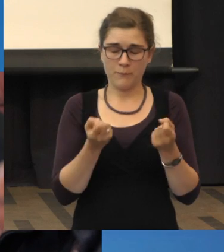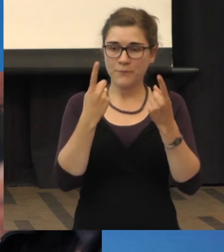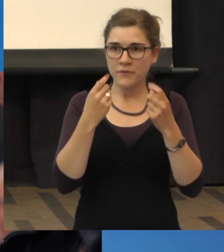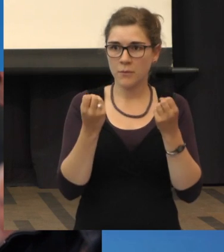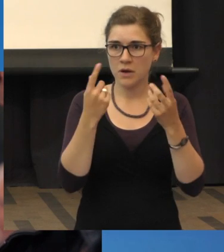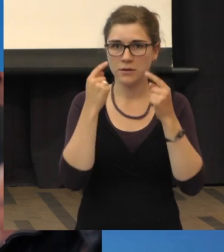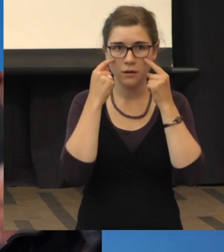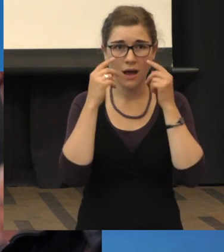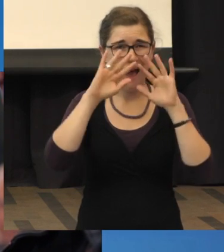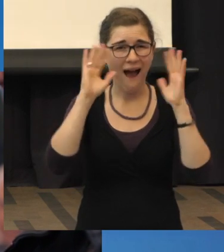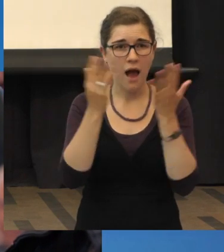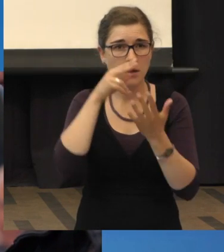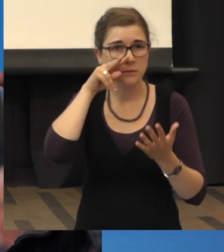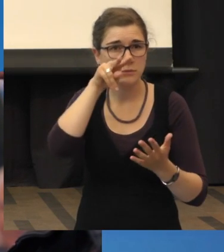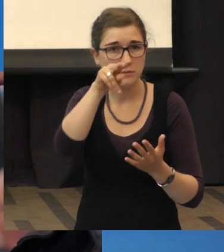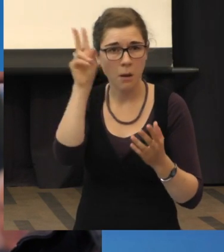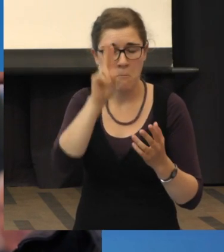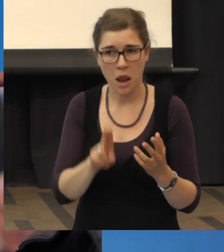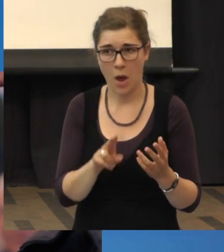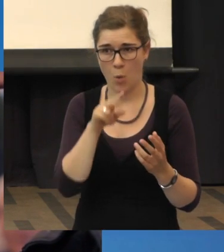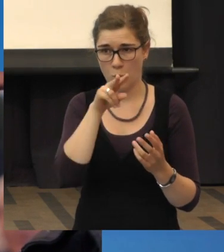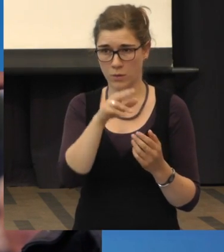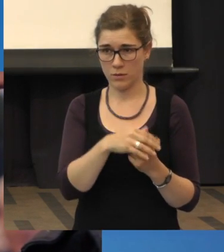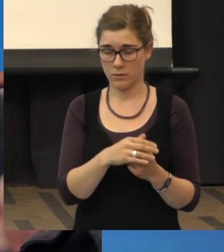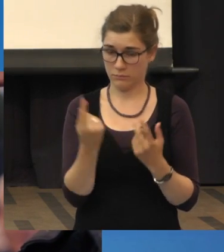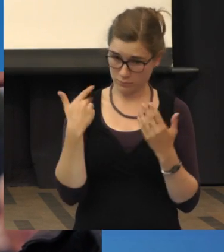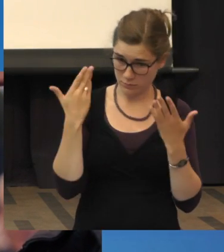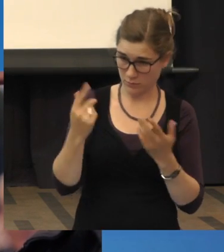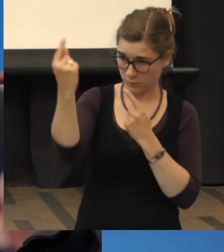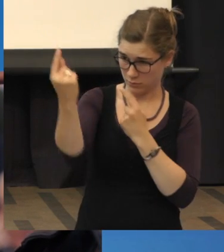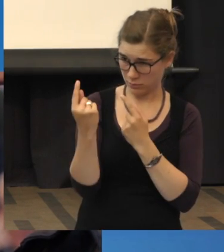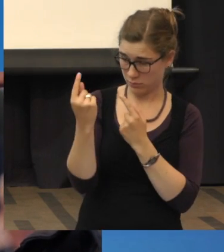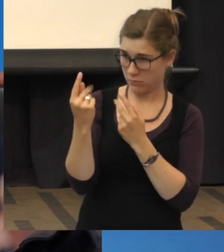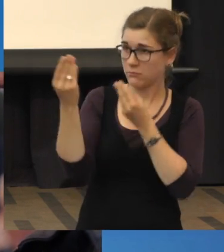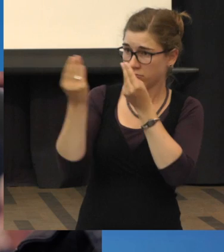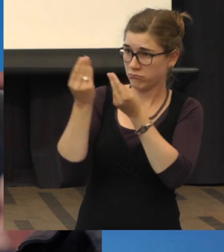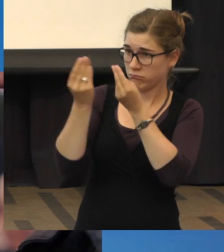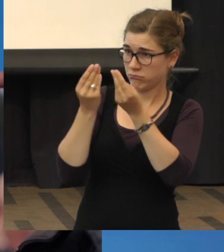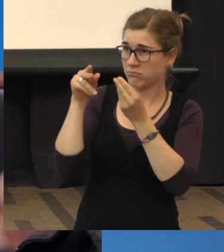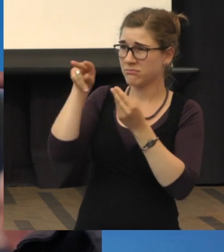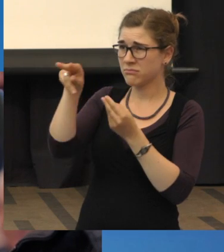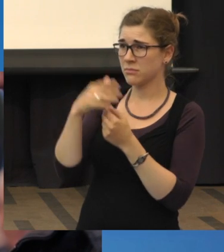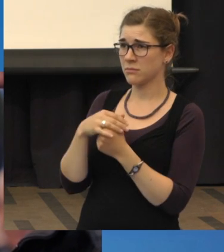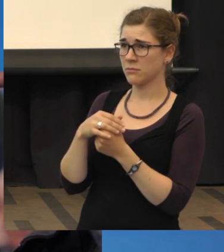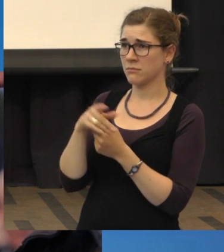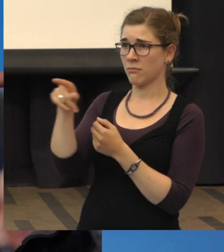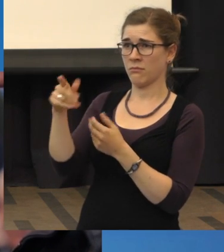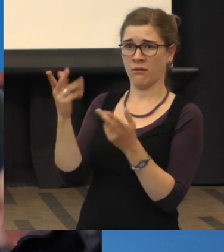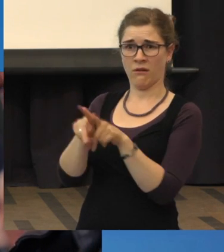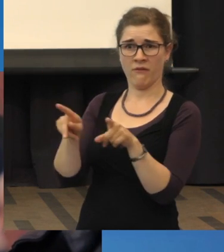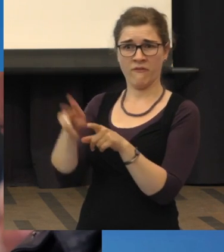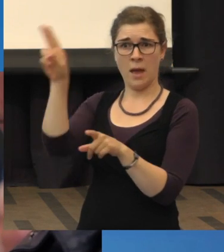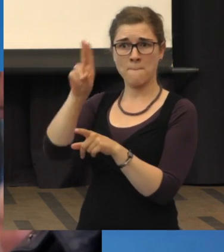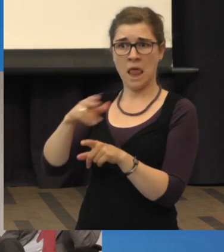mit jemandem unterhalte und sehe dem ins Gesicht, der sieht aus, als hätte er eine blaue